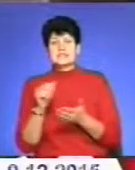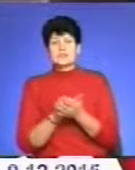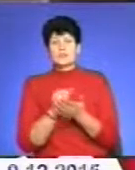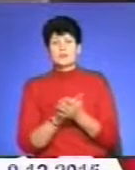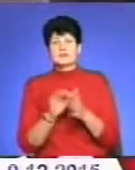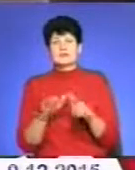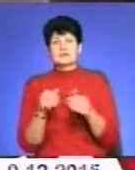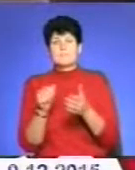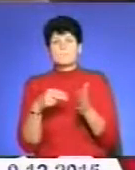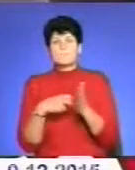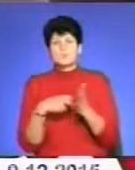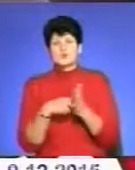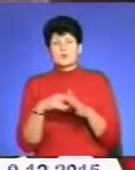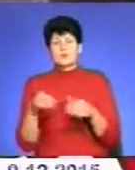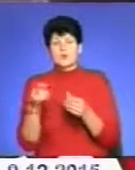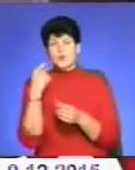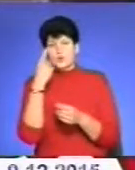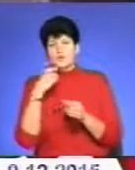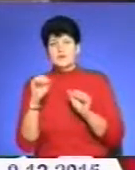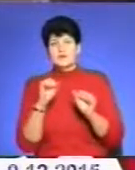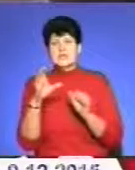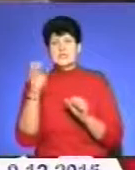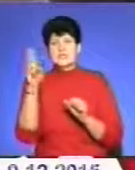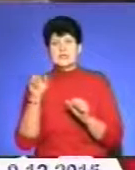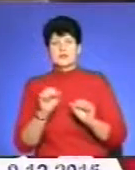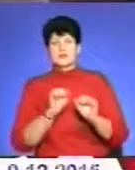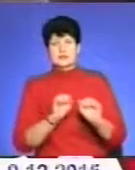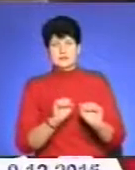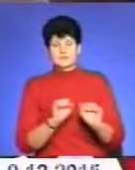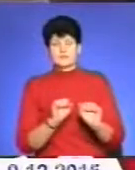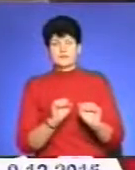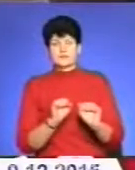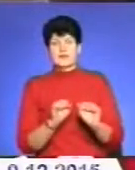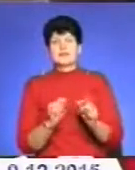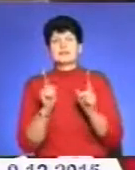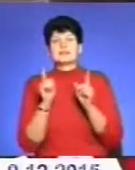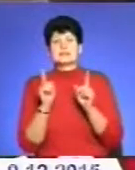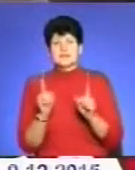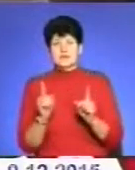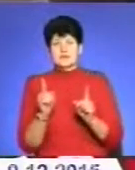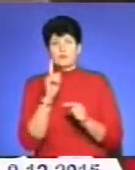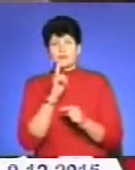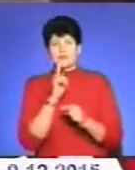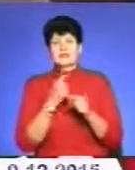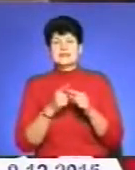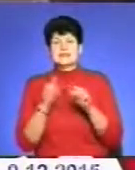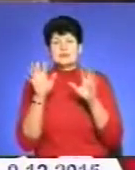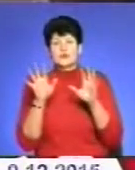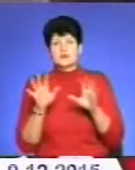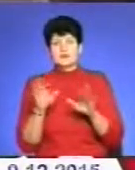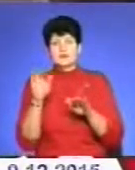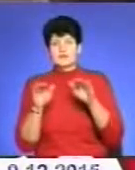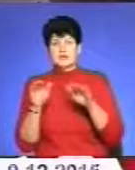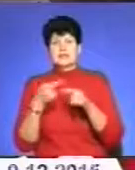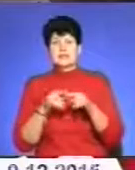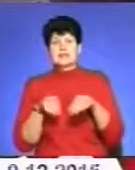надсилає поштою, чи подає особисто до управління соціального захисту. Але навіть ще поки це законодавство не врегульовує, але це дає